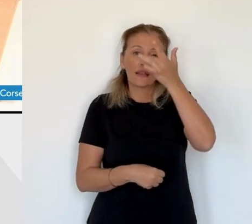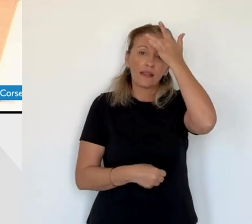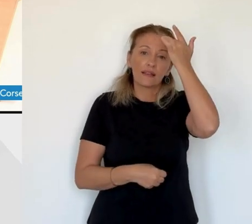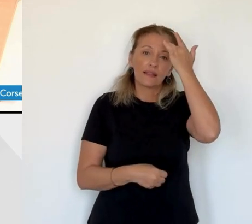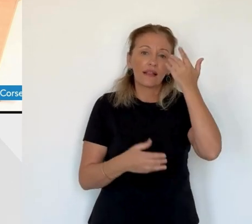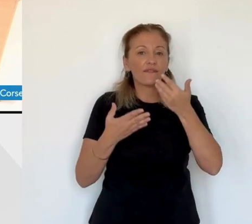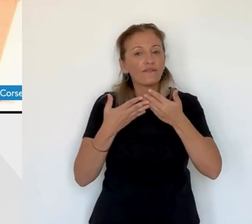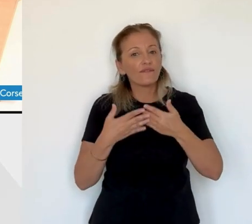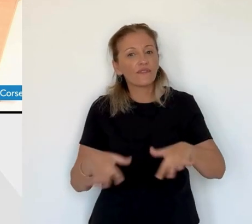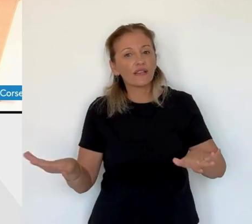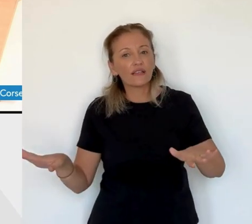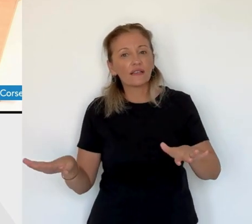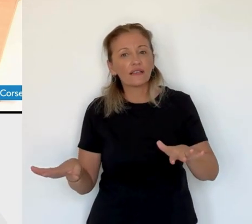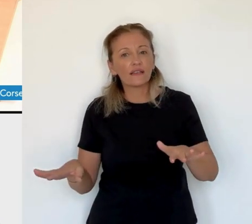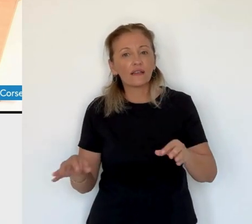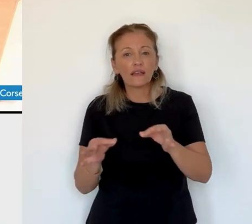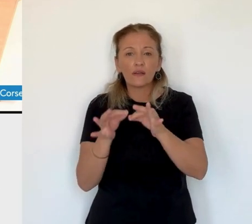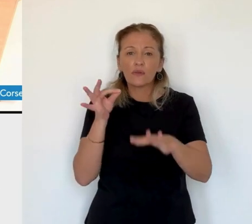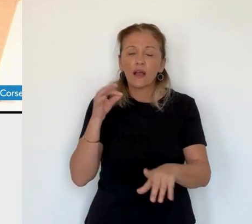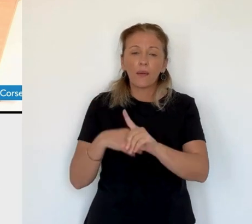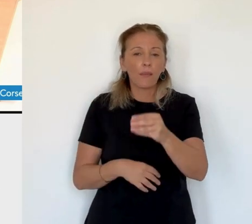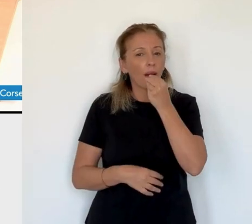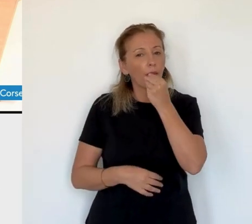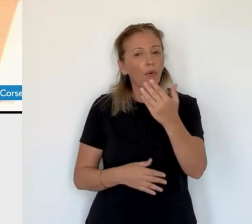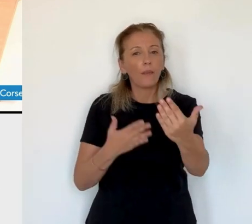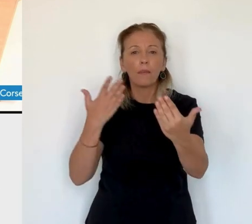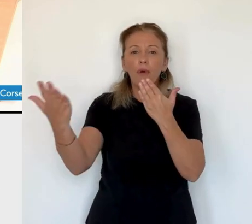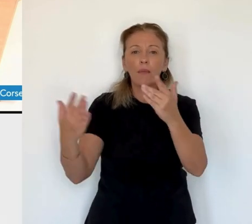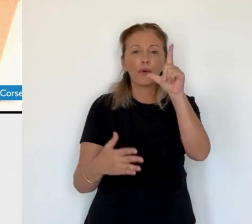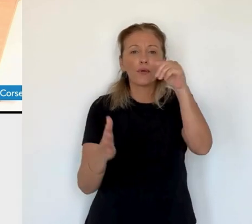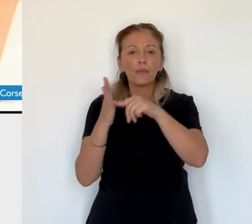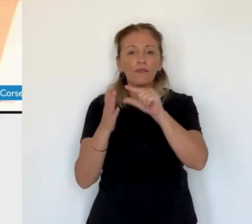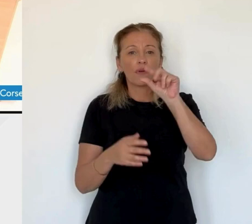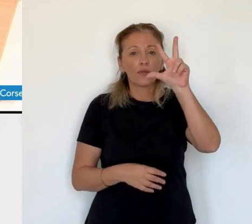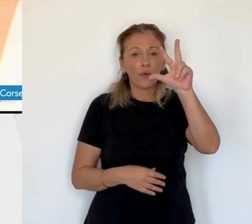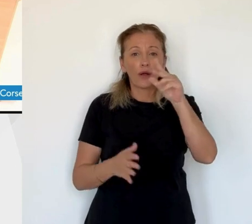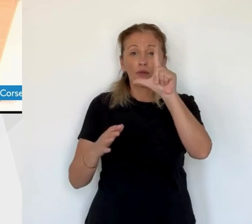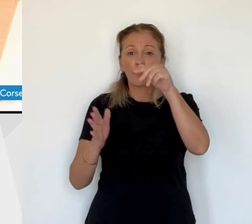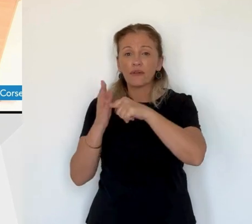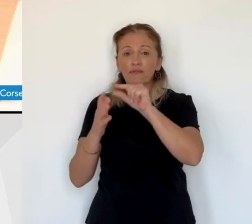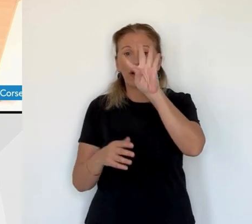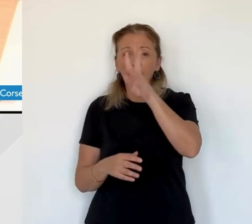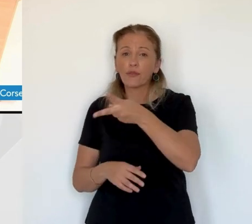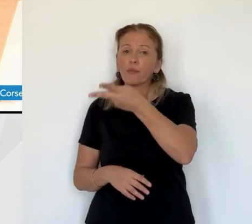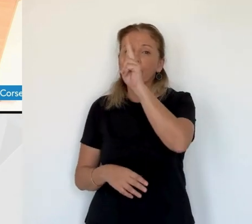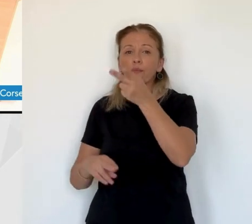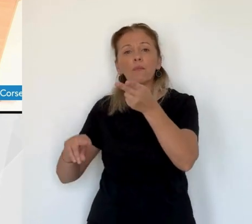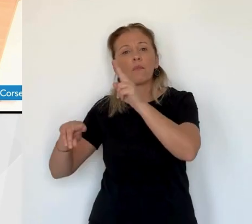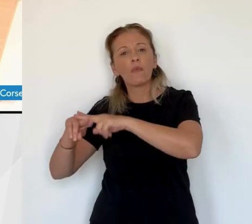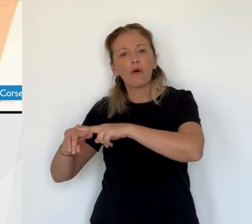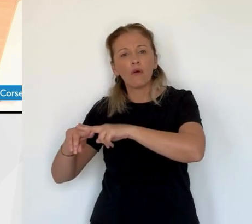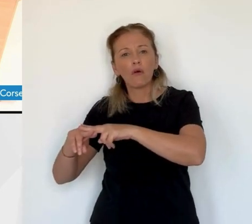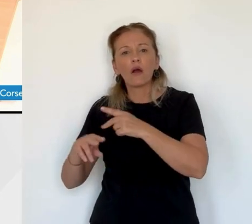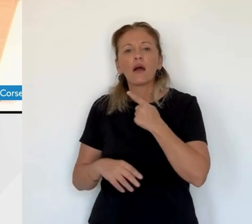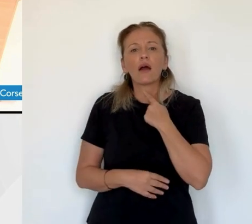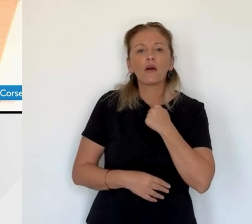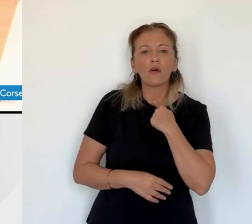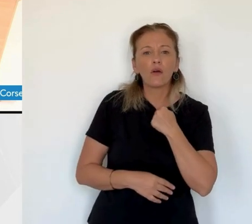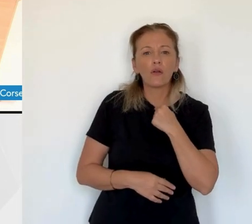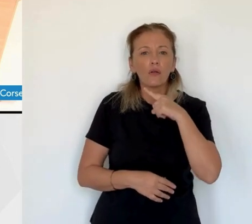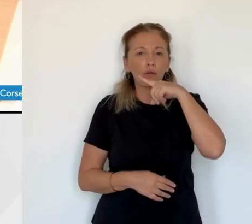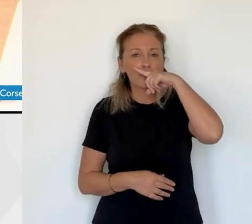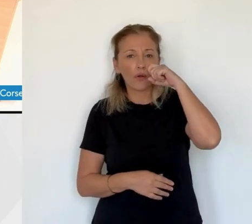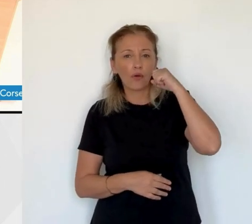de l'été, ils ne sont pas bons. Plus de morts qu'en 2023. Alcool, stupéfiant, vitesse, inattention. Quelles sont donc les causes de cette